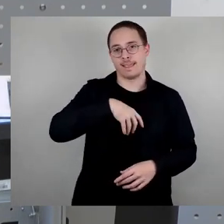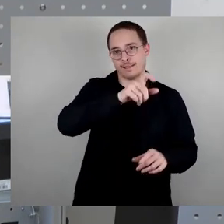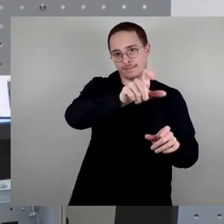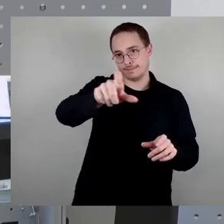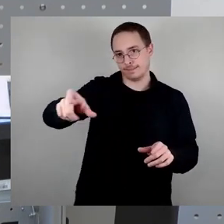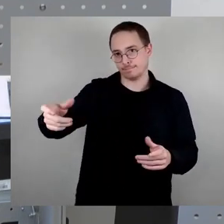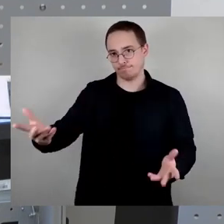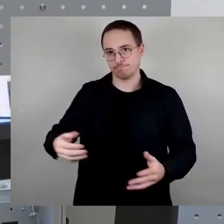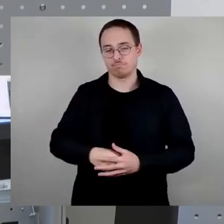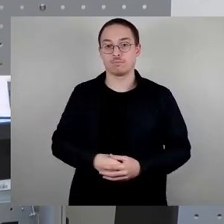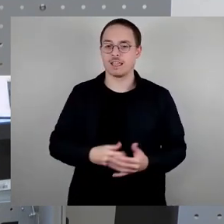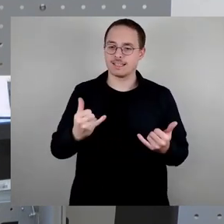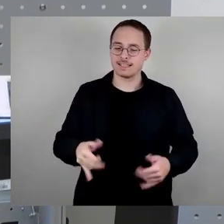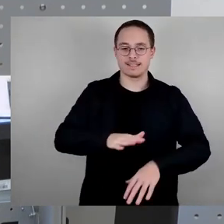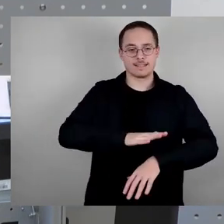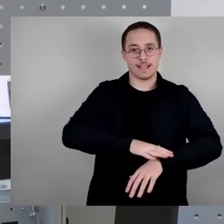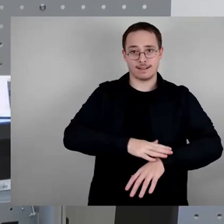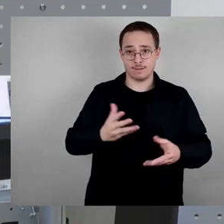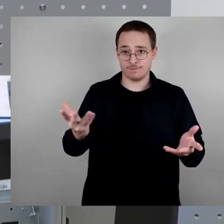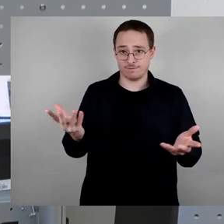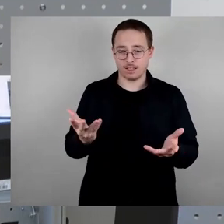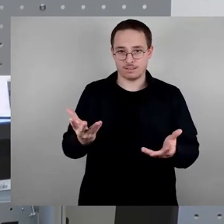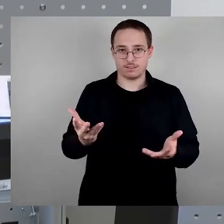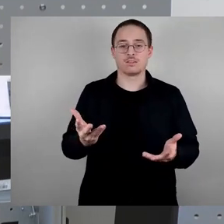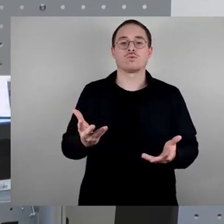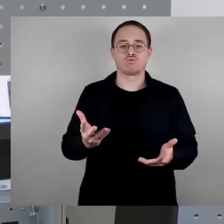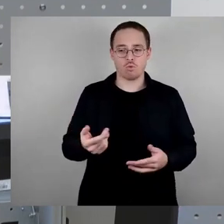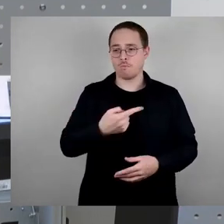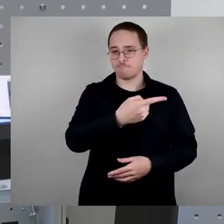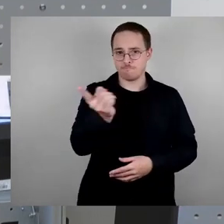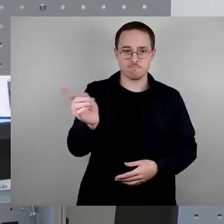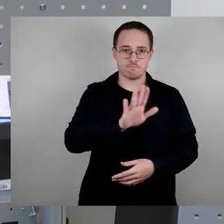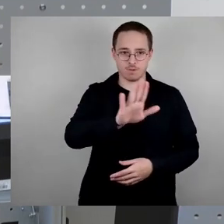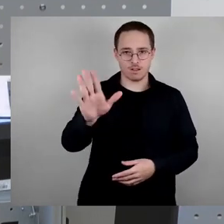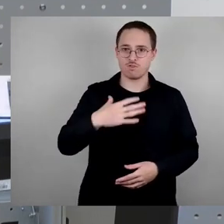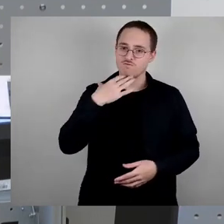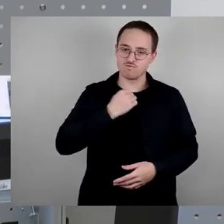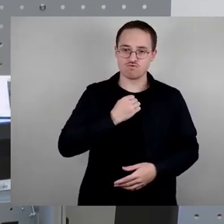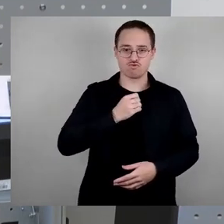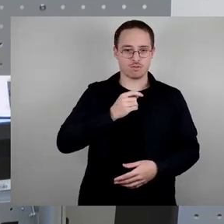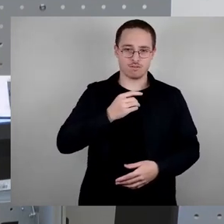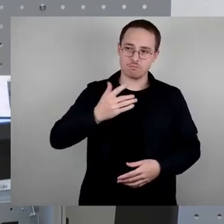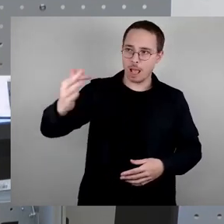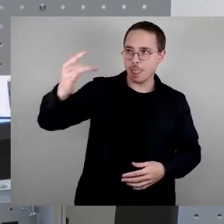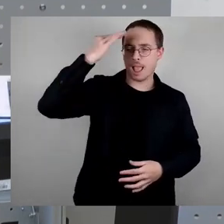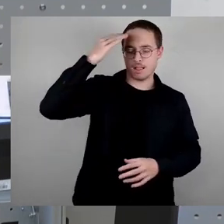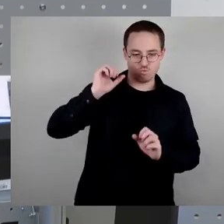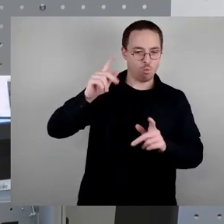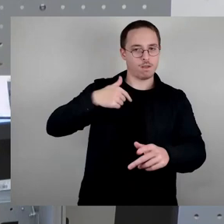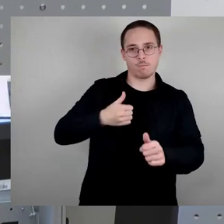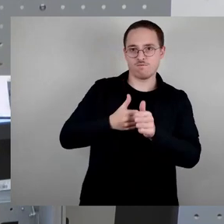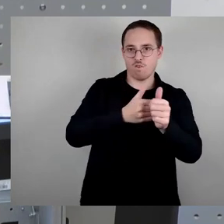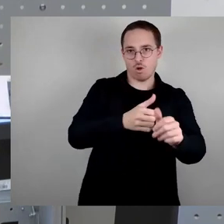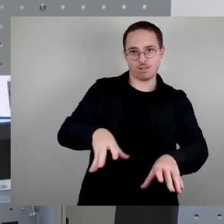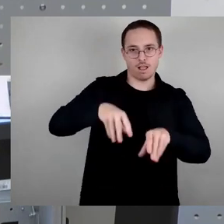unsere Aufgabe als Stadtrat, dem Wunsch der Dresdner Bürger nach einem würdigen Gedenken zu entsprechen. Dieses Anliegen beschäftigt den Stadtrat schon